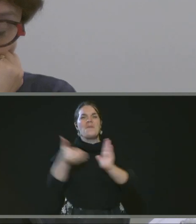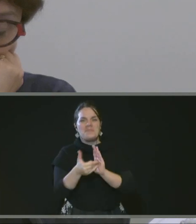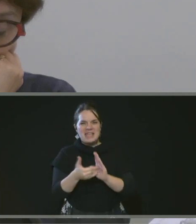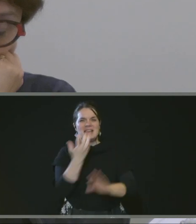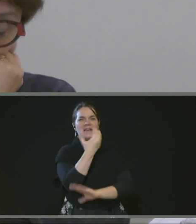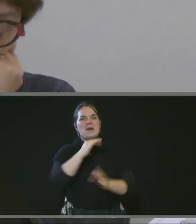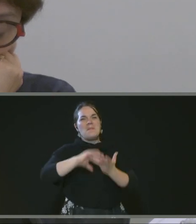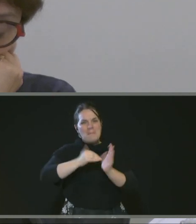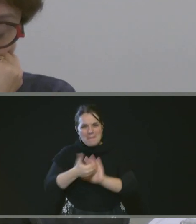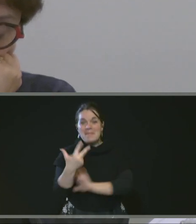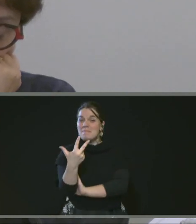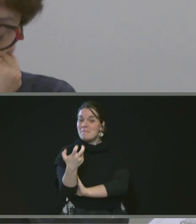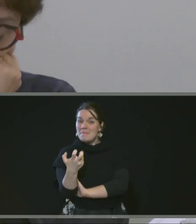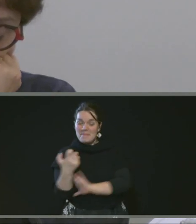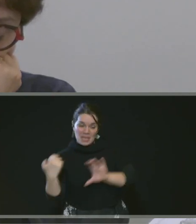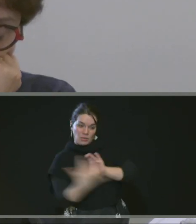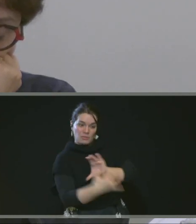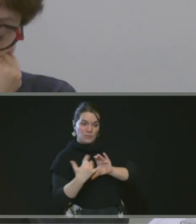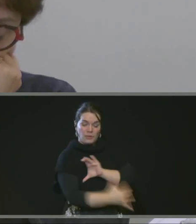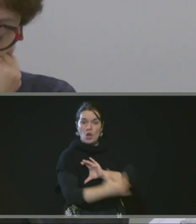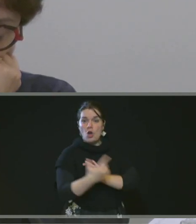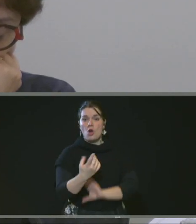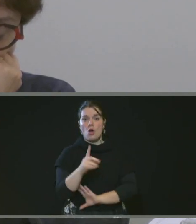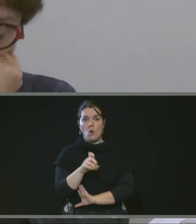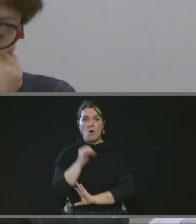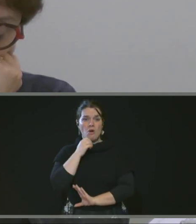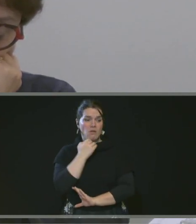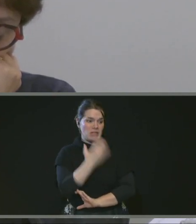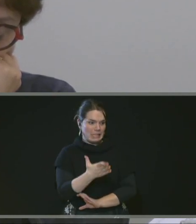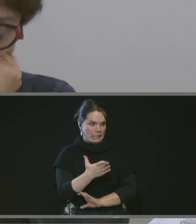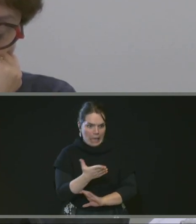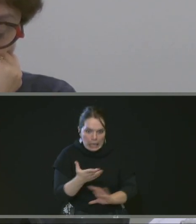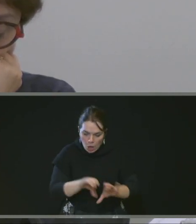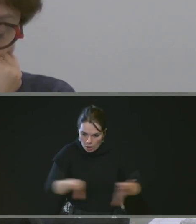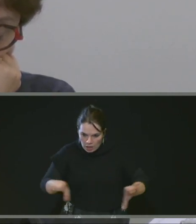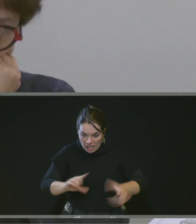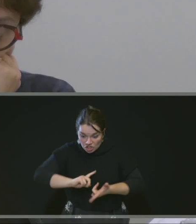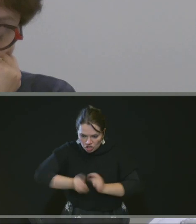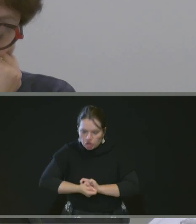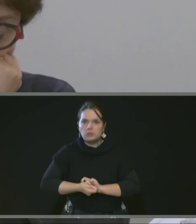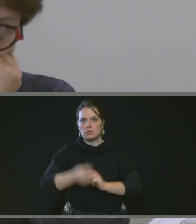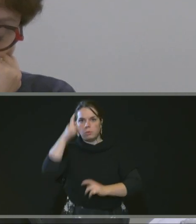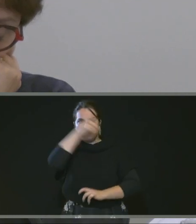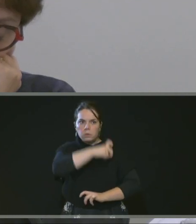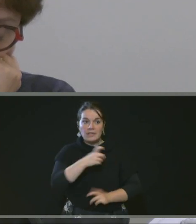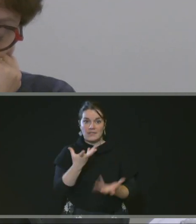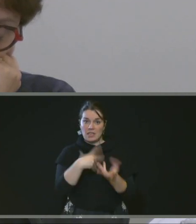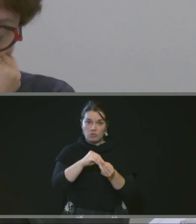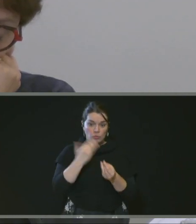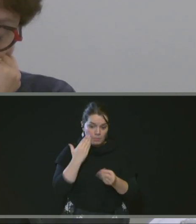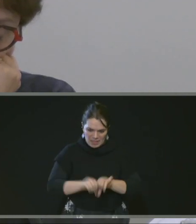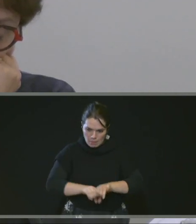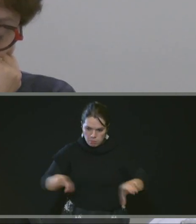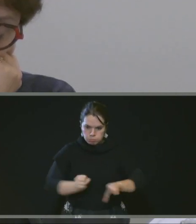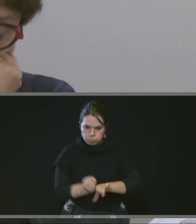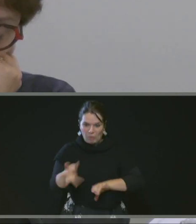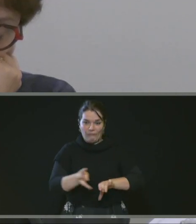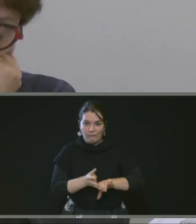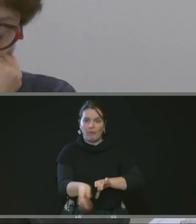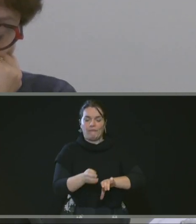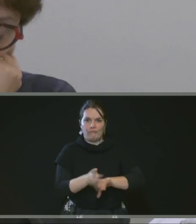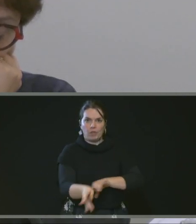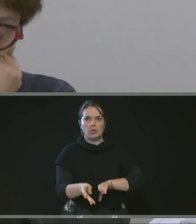compliquée à dévoyer et d'autre part aurait un risque très important en cas de rupture, de